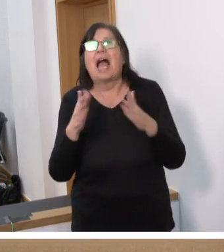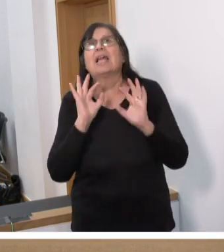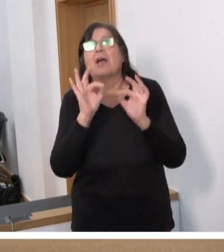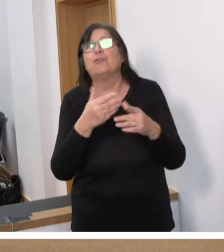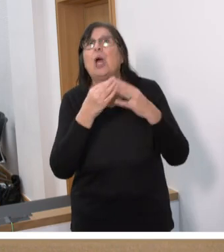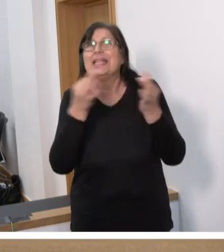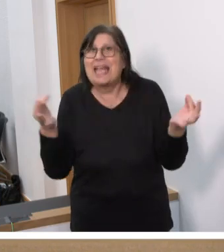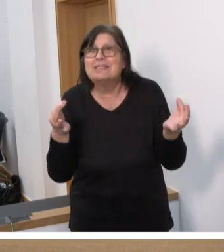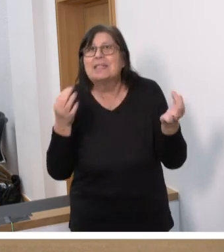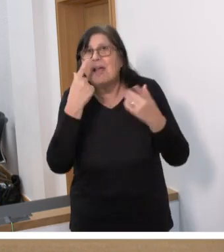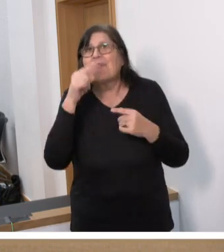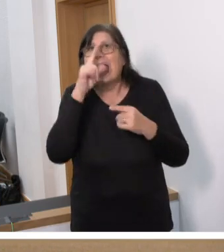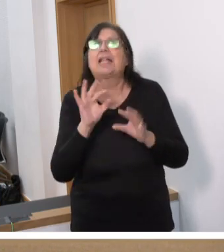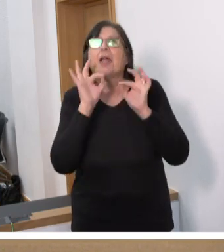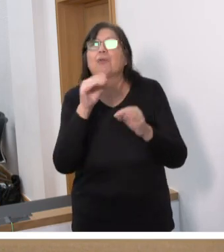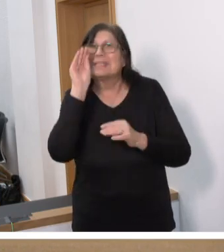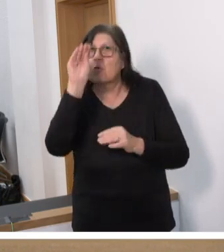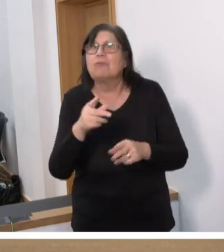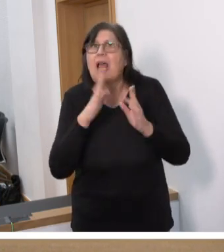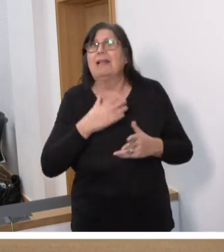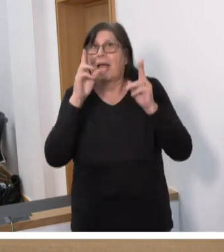da hat Fridays for Future absolut recht, meine sehr verehrten Damen und